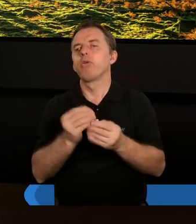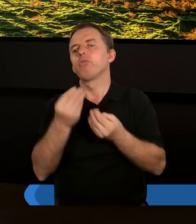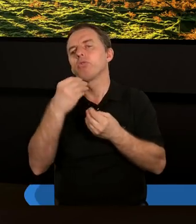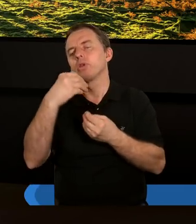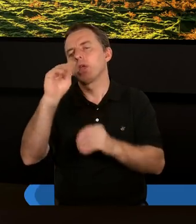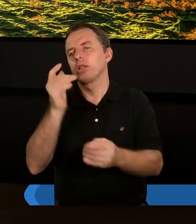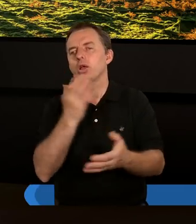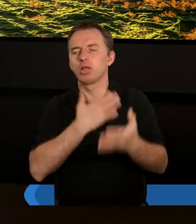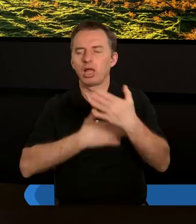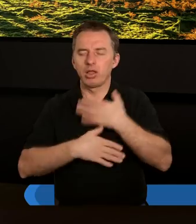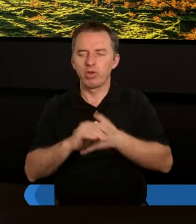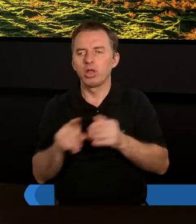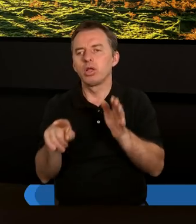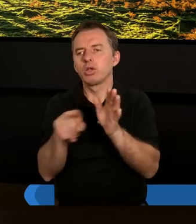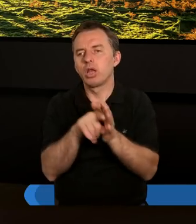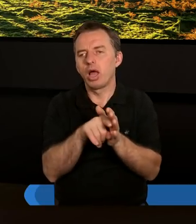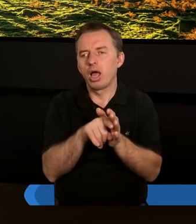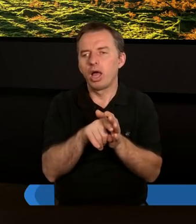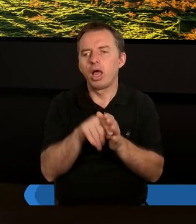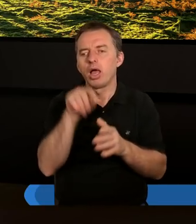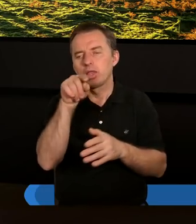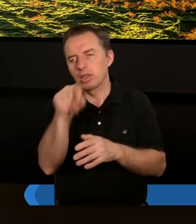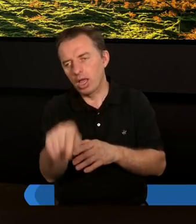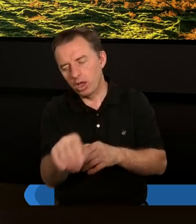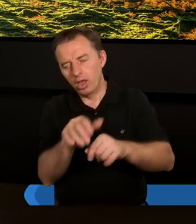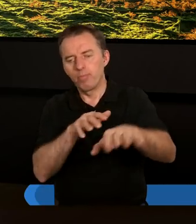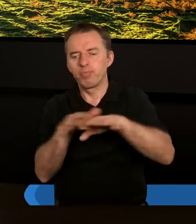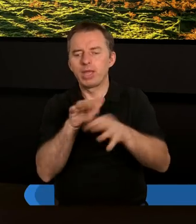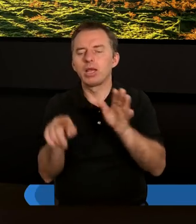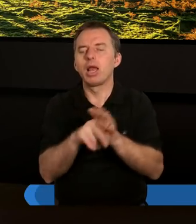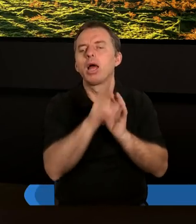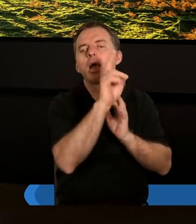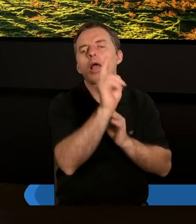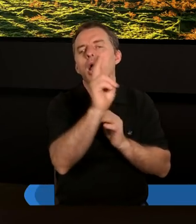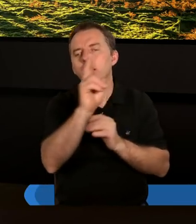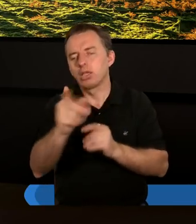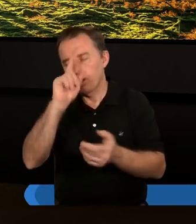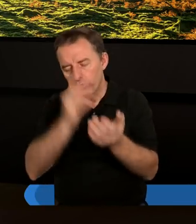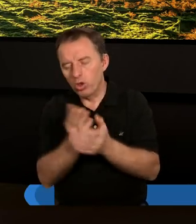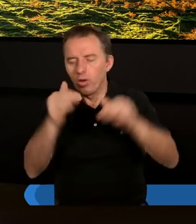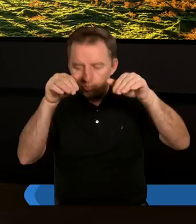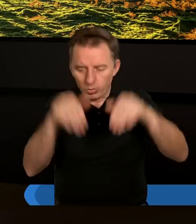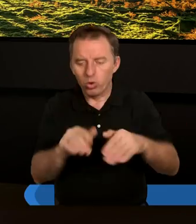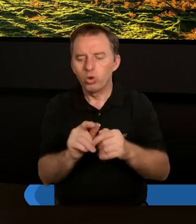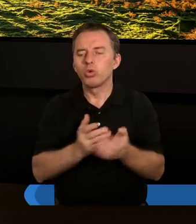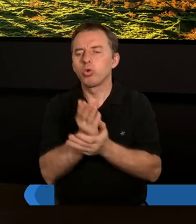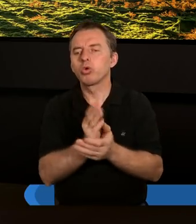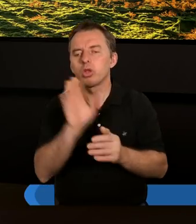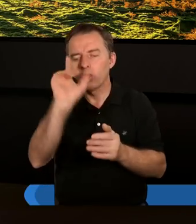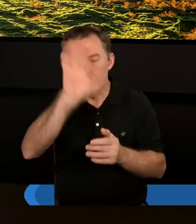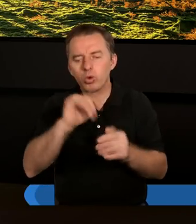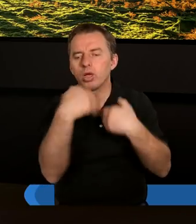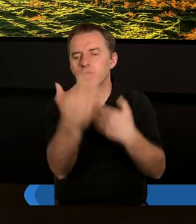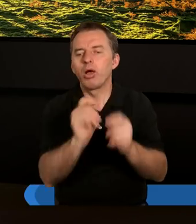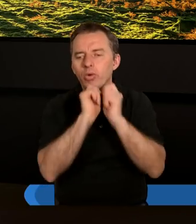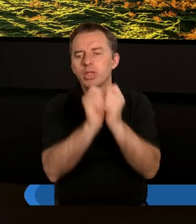akceptację dla tego, że jest miejsce dla każdego wierzącego, żeby służył według darów, które daje mu